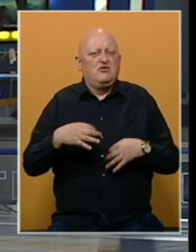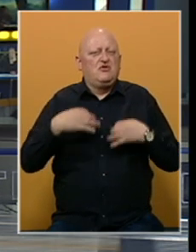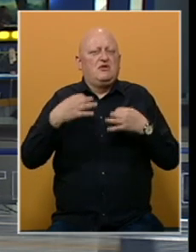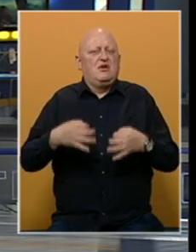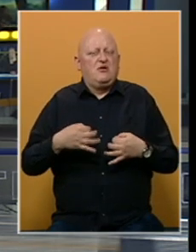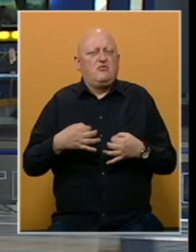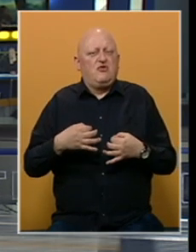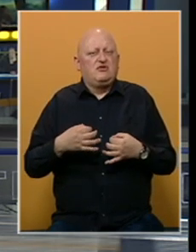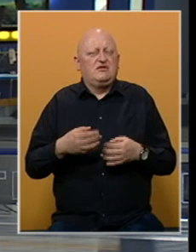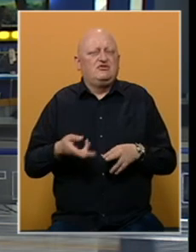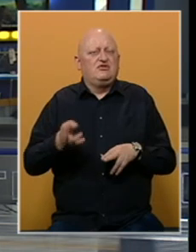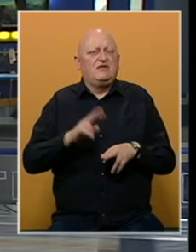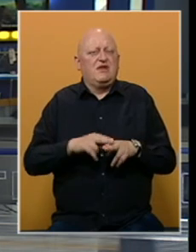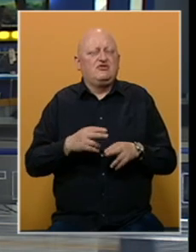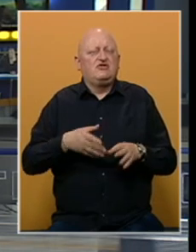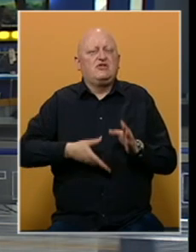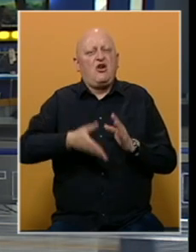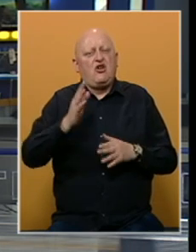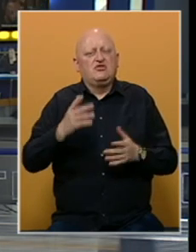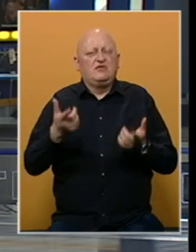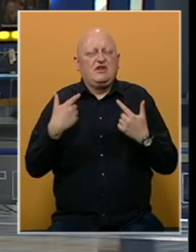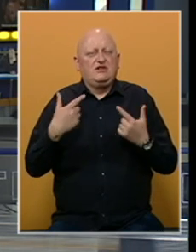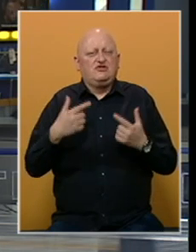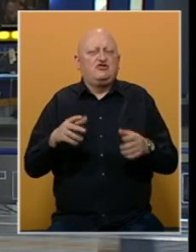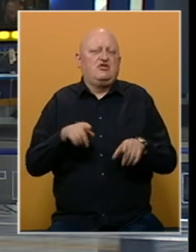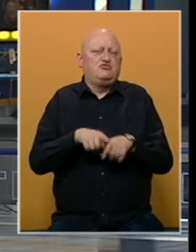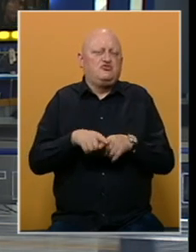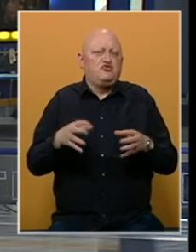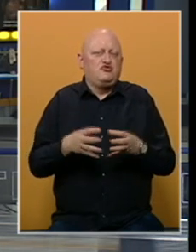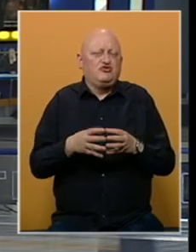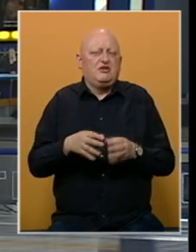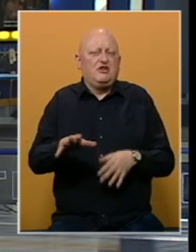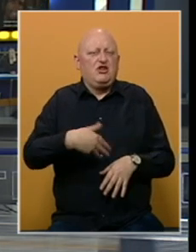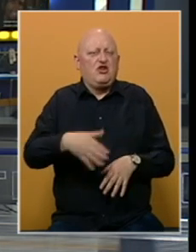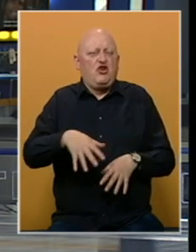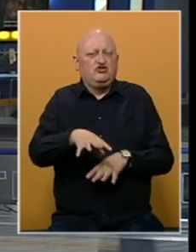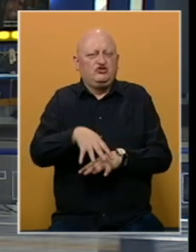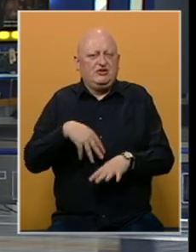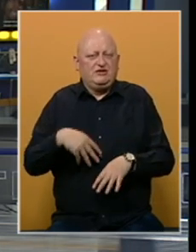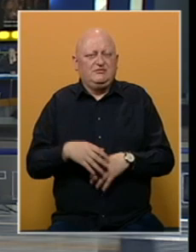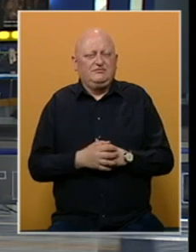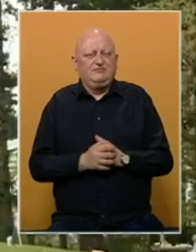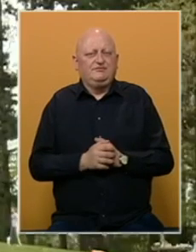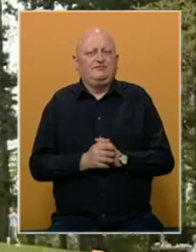asociacija na proslavu i to najčešće odlaskom na izletišta, druženje i roštilj.